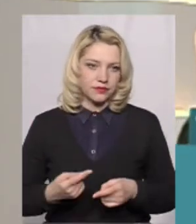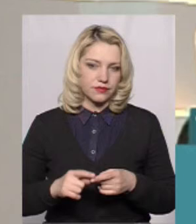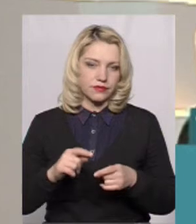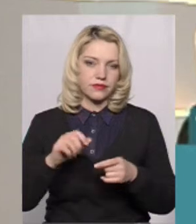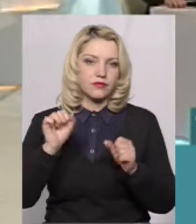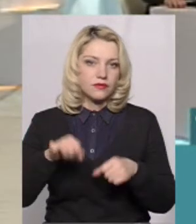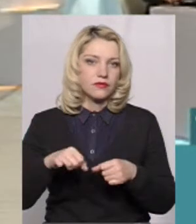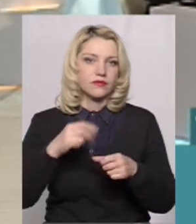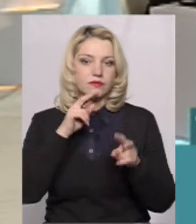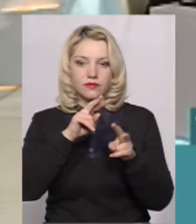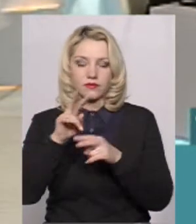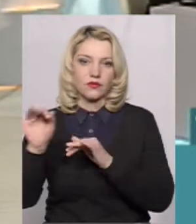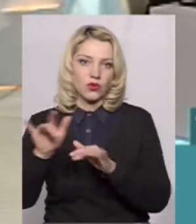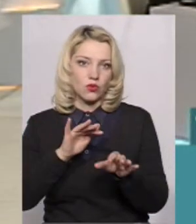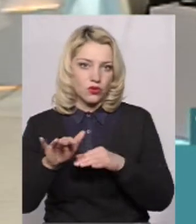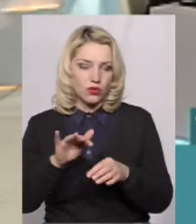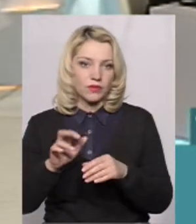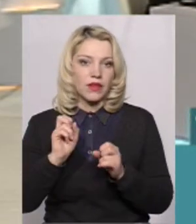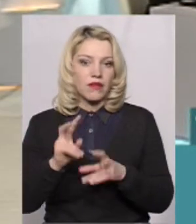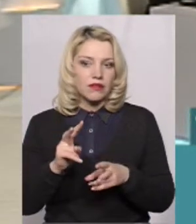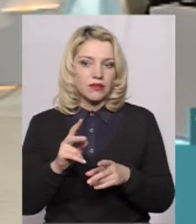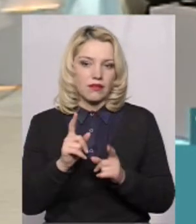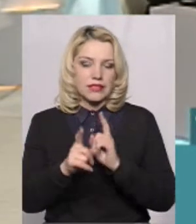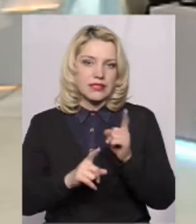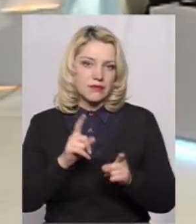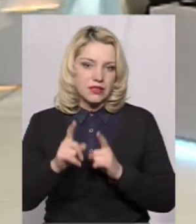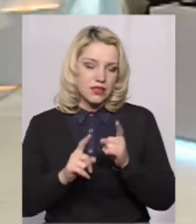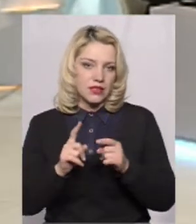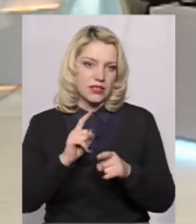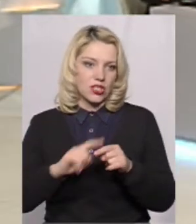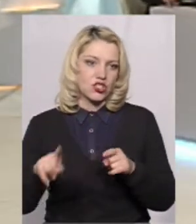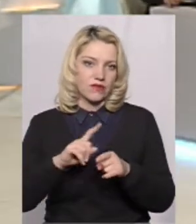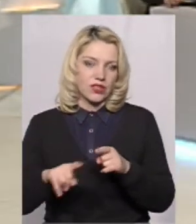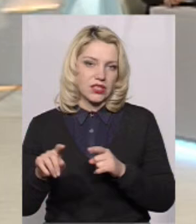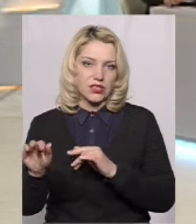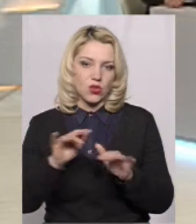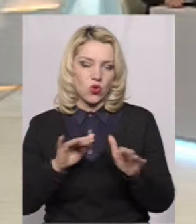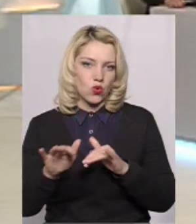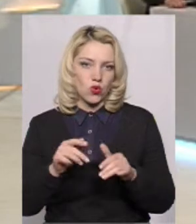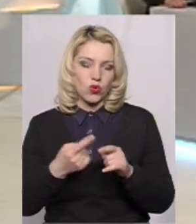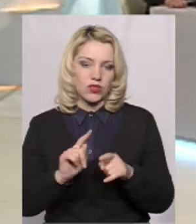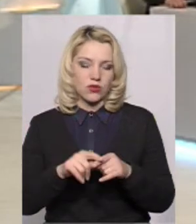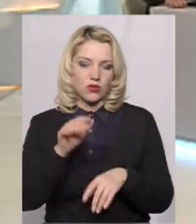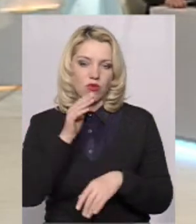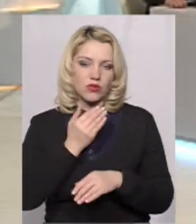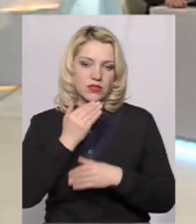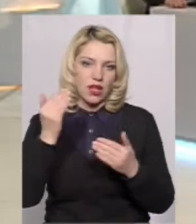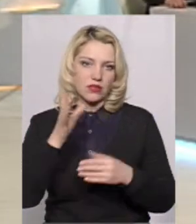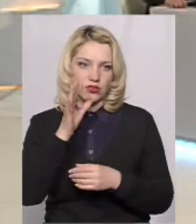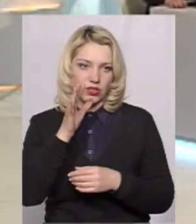черги. Як змінилася швидкість руху тої черги за останній час?